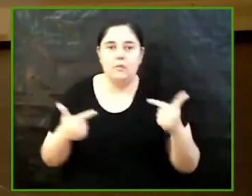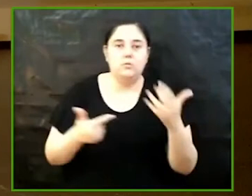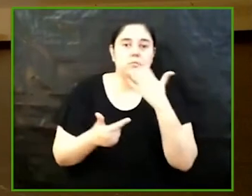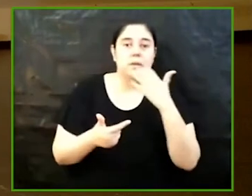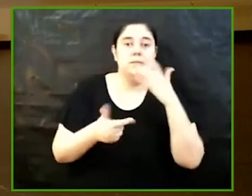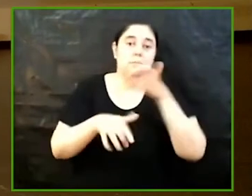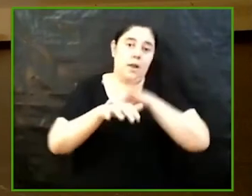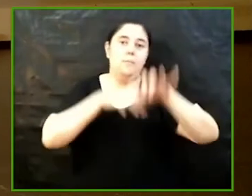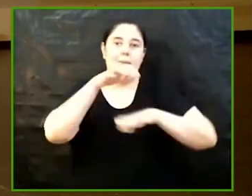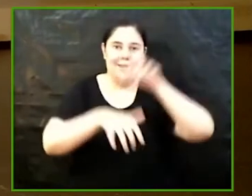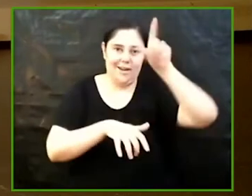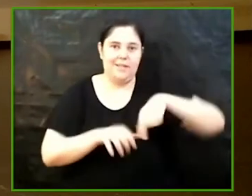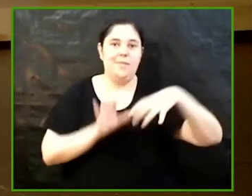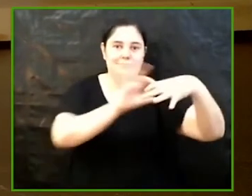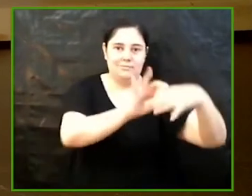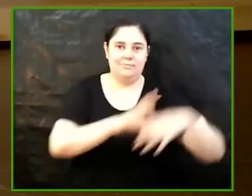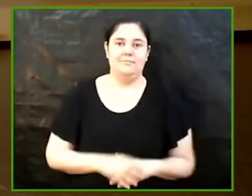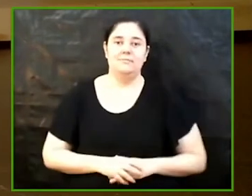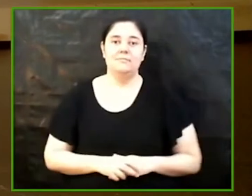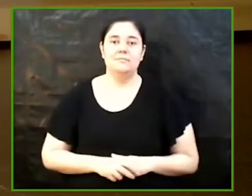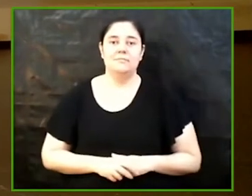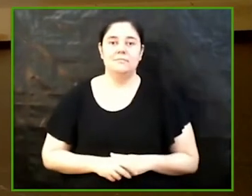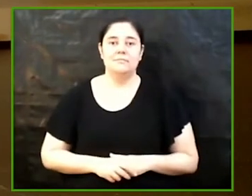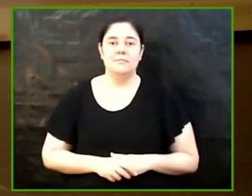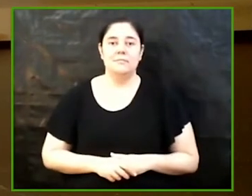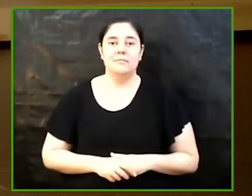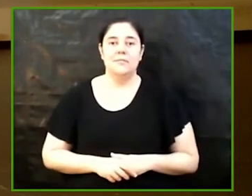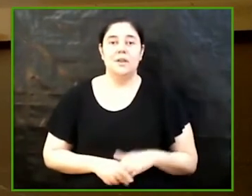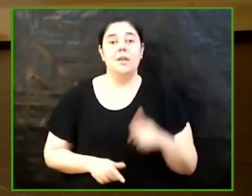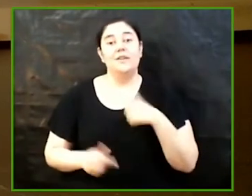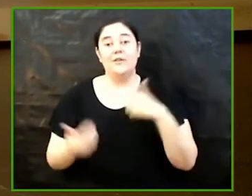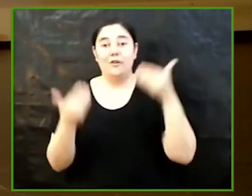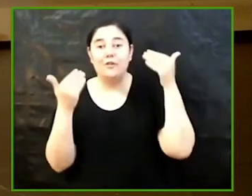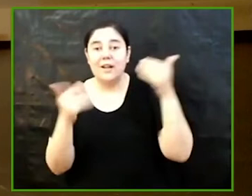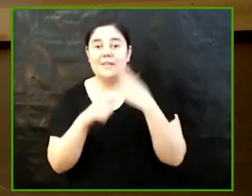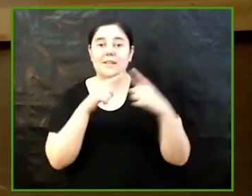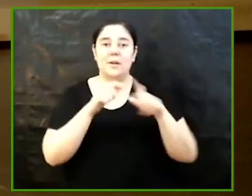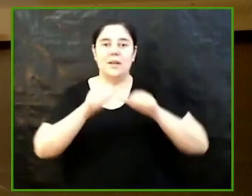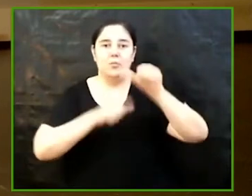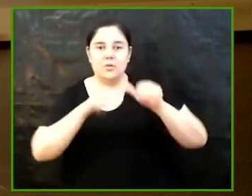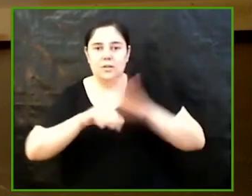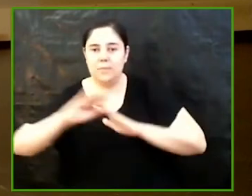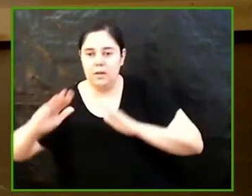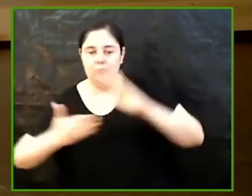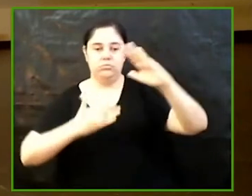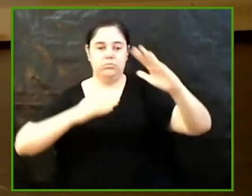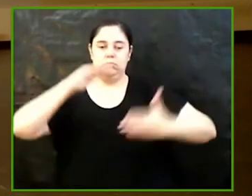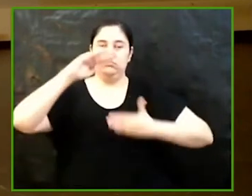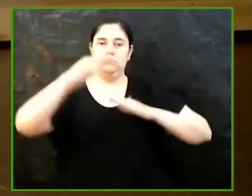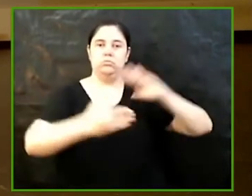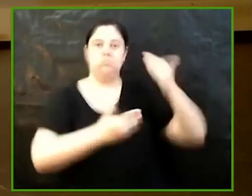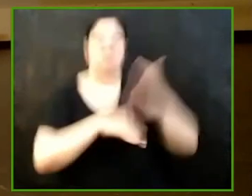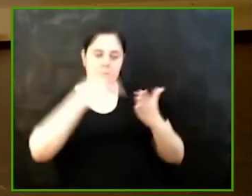veterinària, com ja s'ha dit. També voldria expressar l'agraïment perquè tot aquest procés de recepció, de selecció i d'avaluació dels treballs